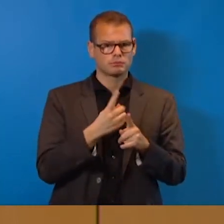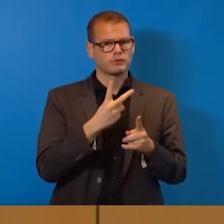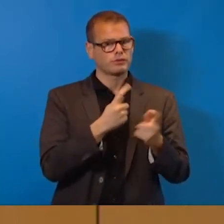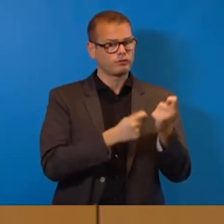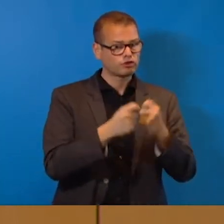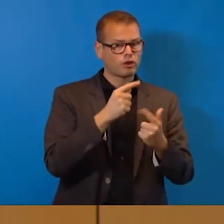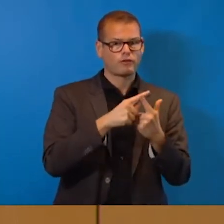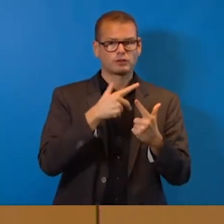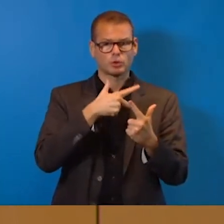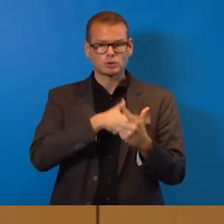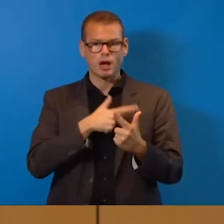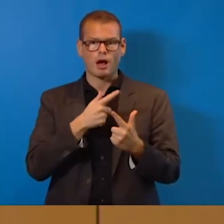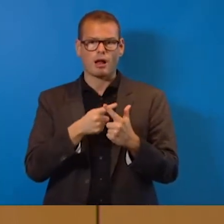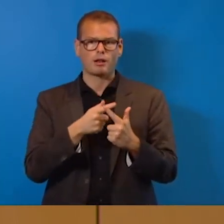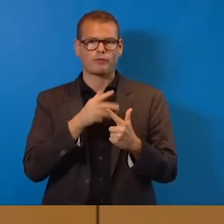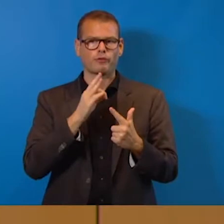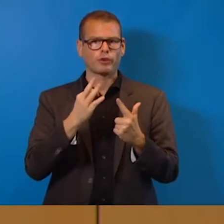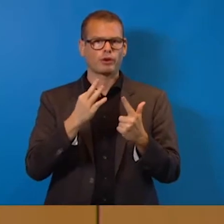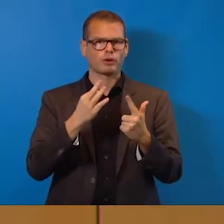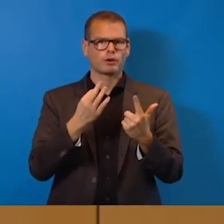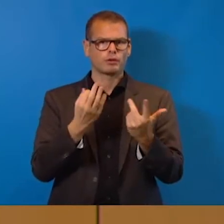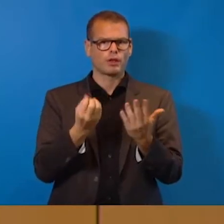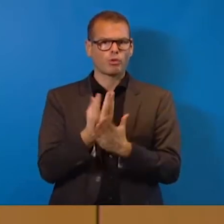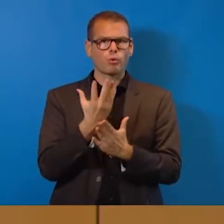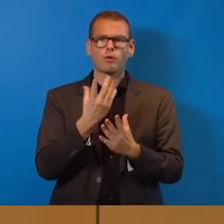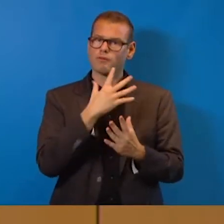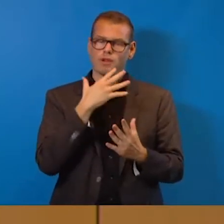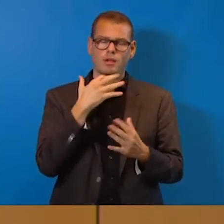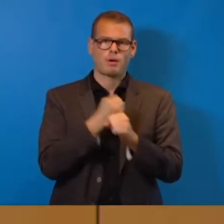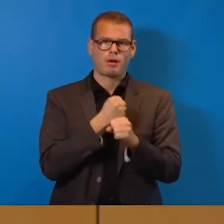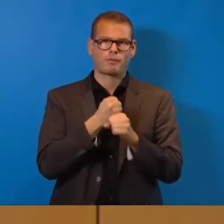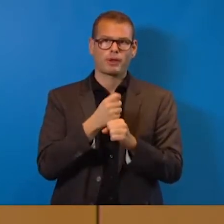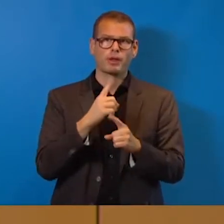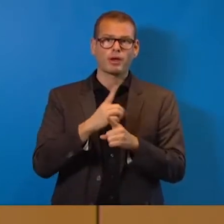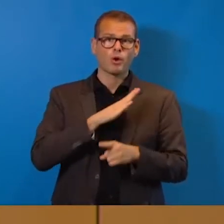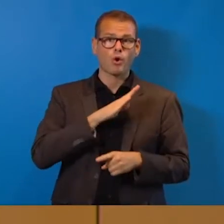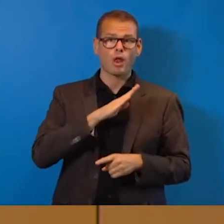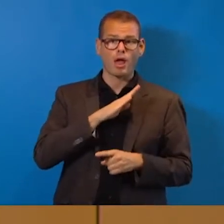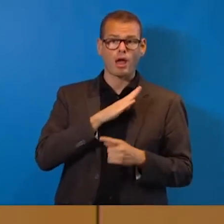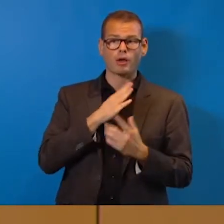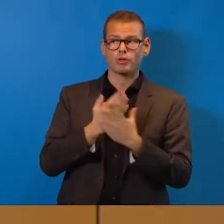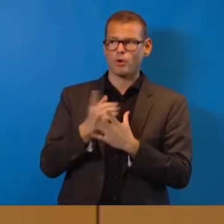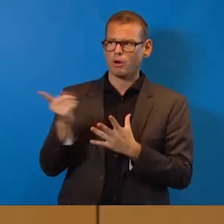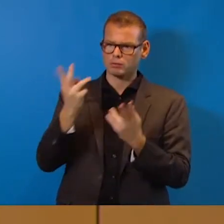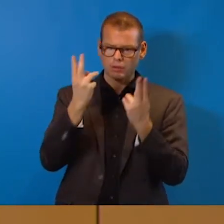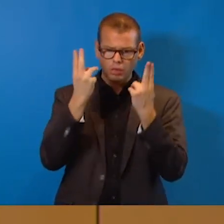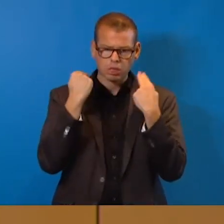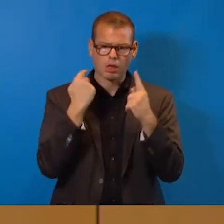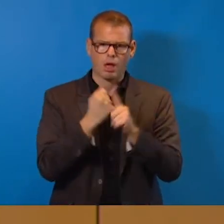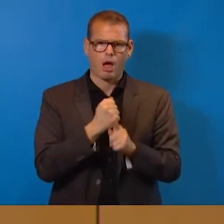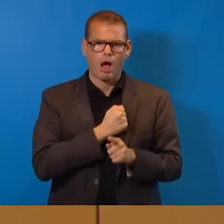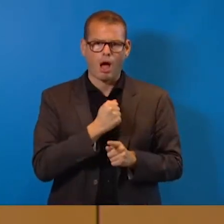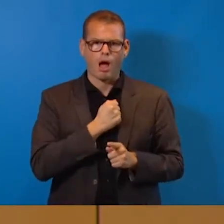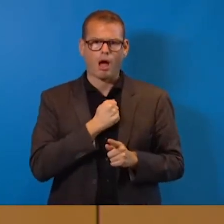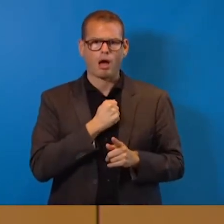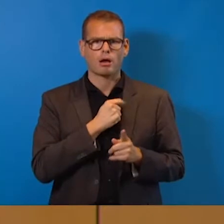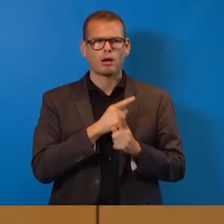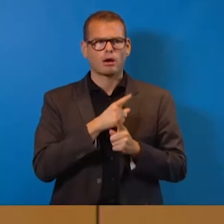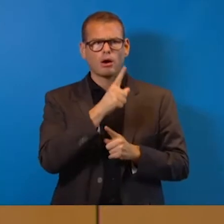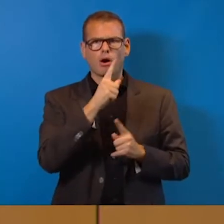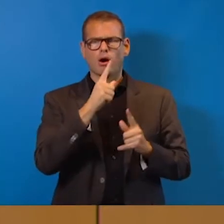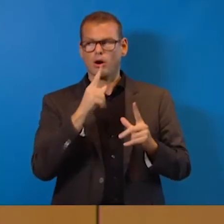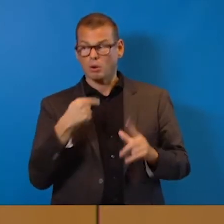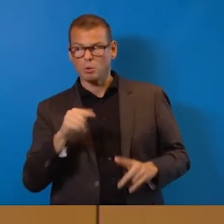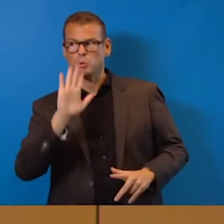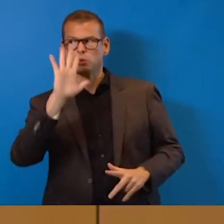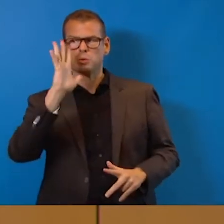und sozial so viel machen. Bitte lassen Sie sich dann auch gerade die neuen Kolleginnen und Kollegen nicht klein machen, nicht Angst machen von den schwarzen